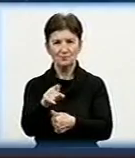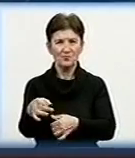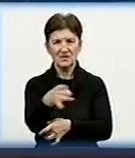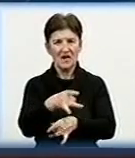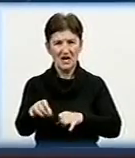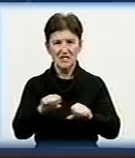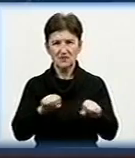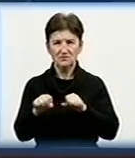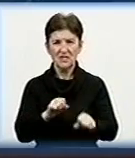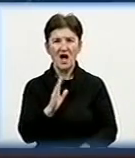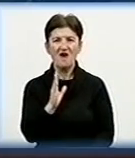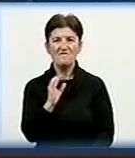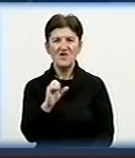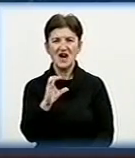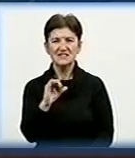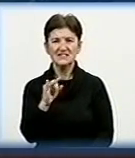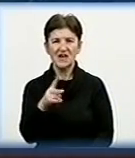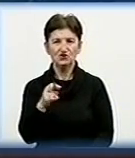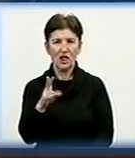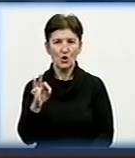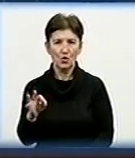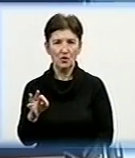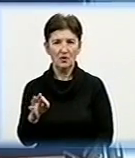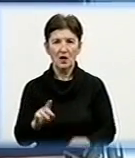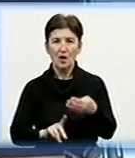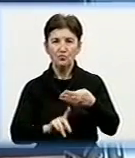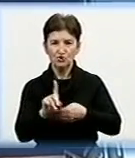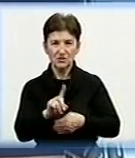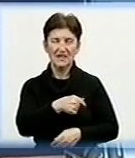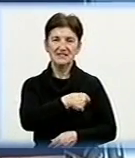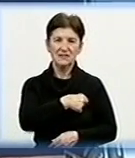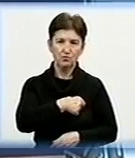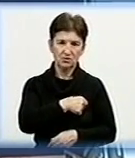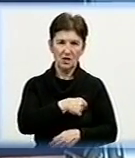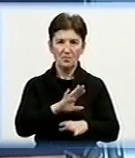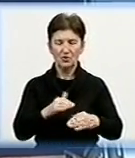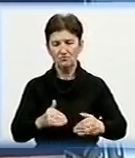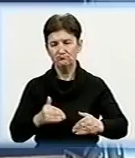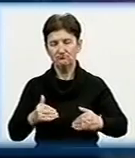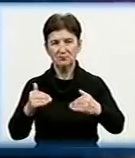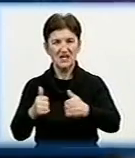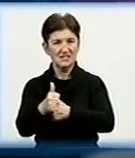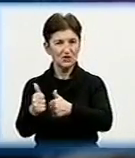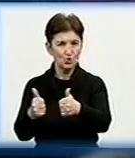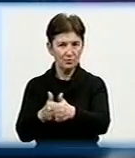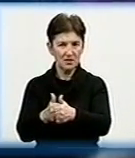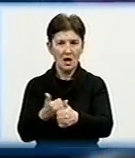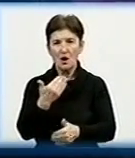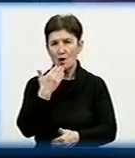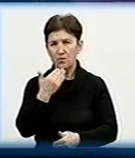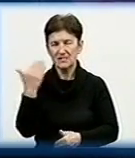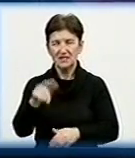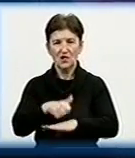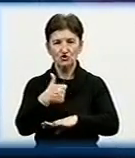Сергій Васильченко. Він працював у Кірвоградській міській раді, починав із депутатства, згодом став заступником міського голови. Остання посада –